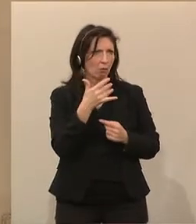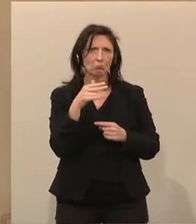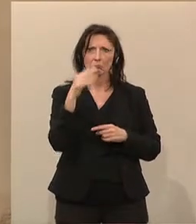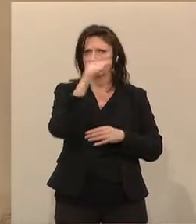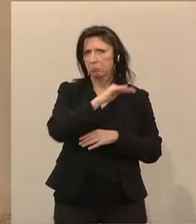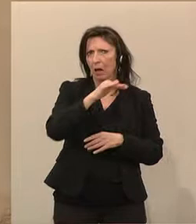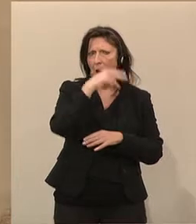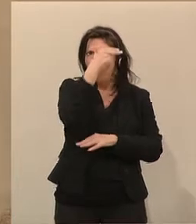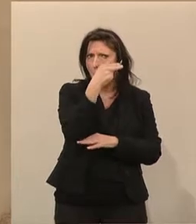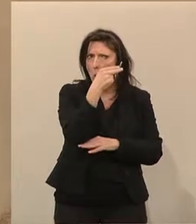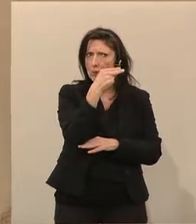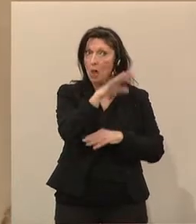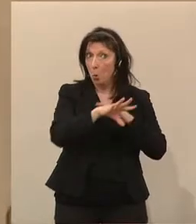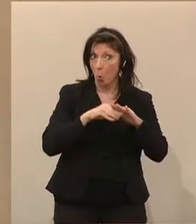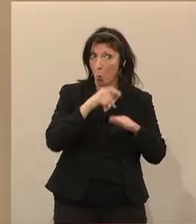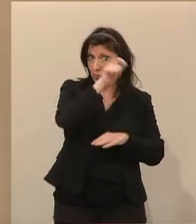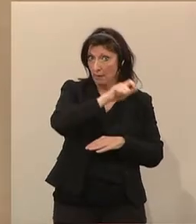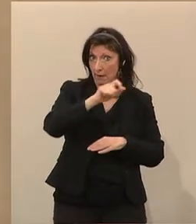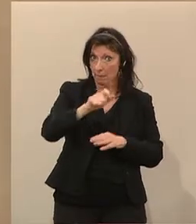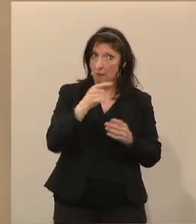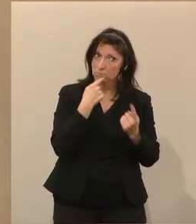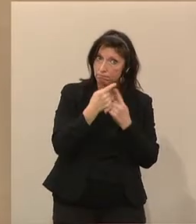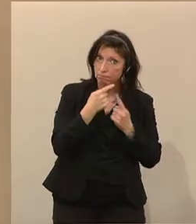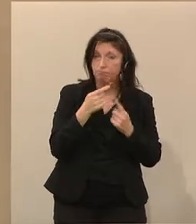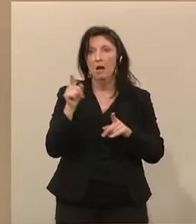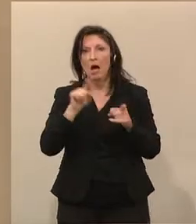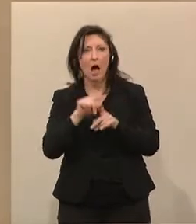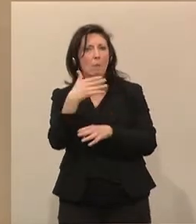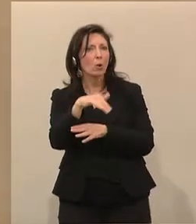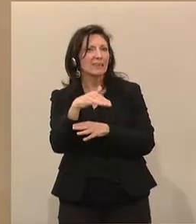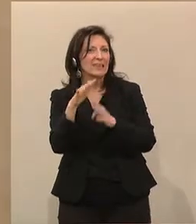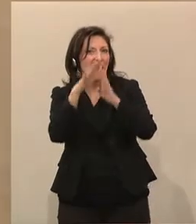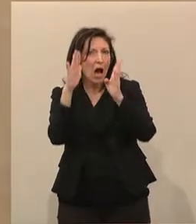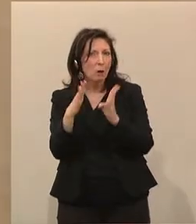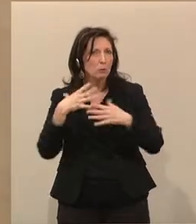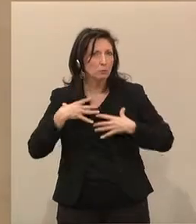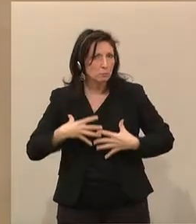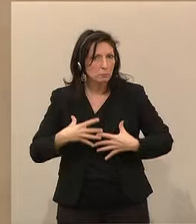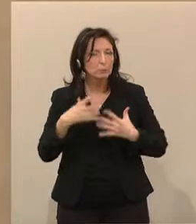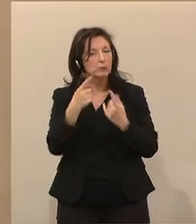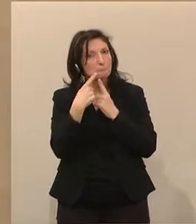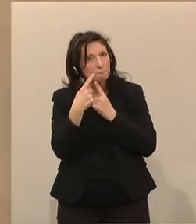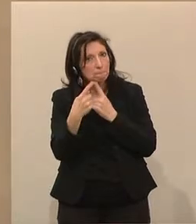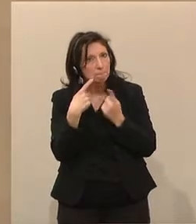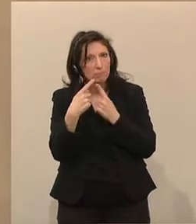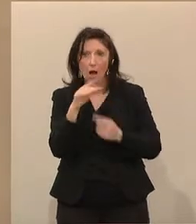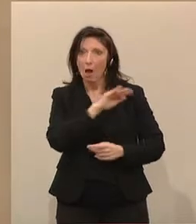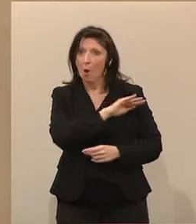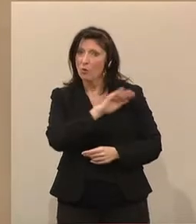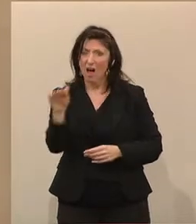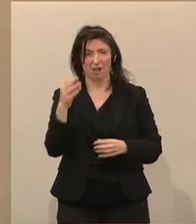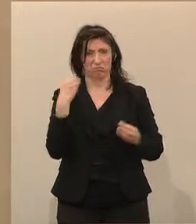Hotellerie, unter anderem auch mit Gästehäuserbetreibern. Und alle haben mir ihre große Erleichterung